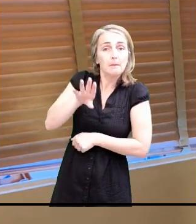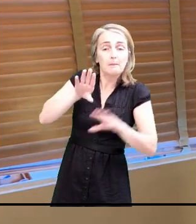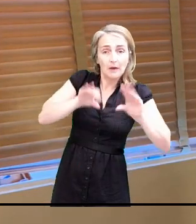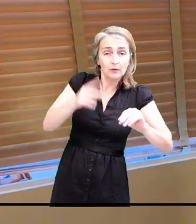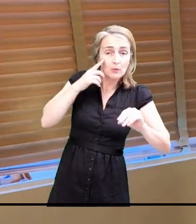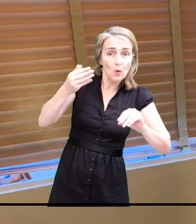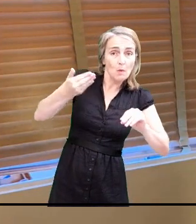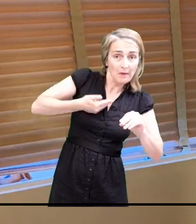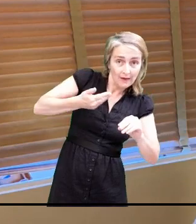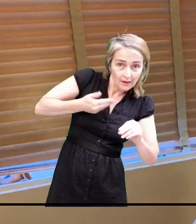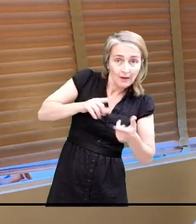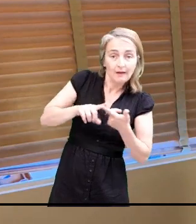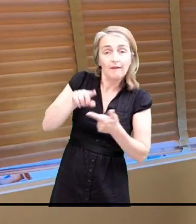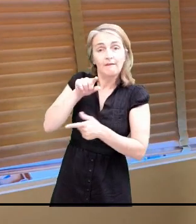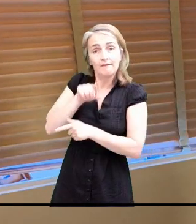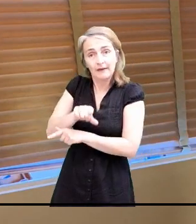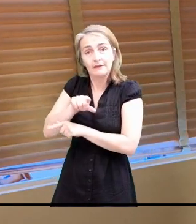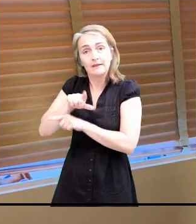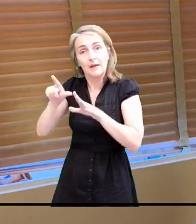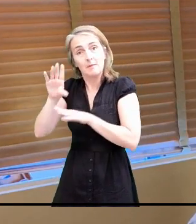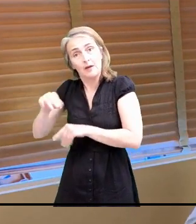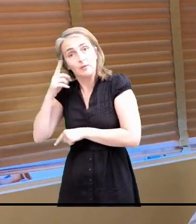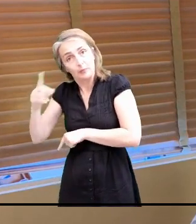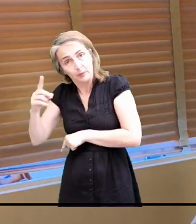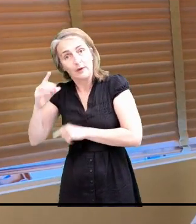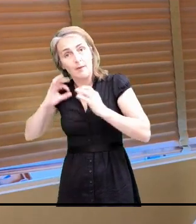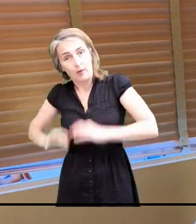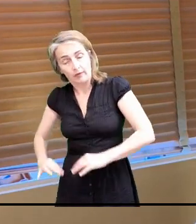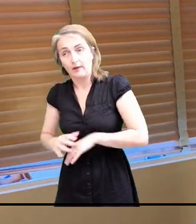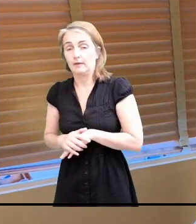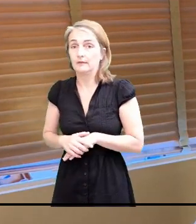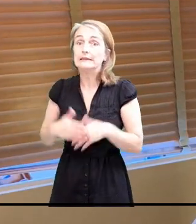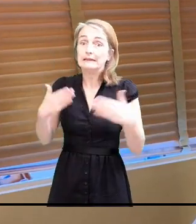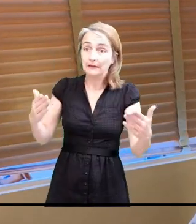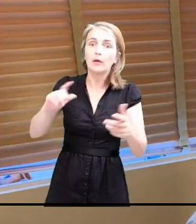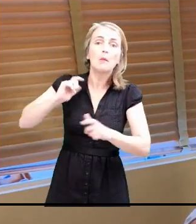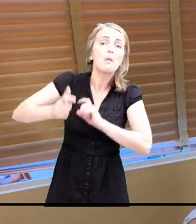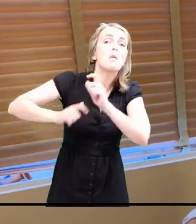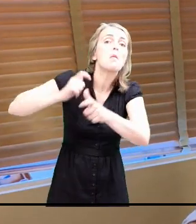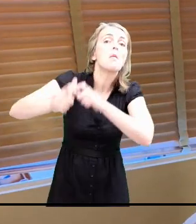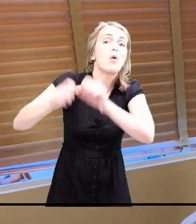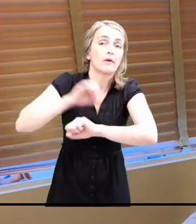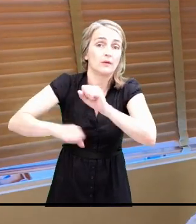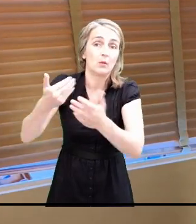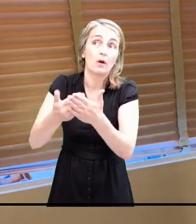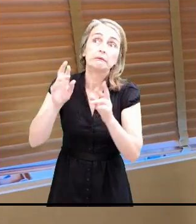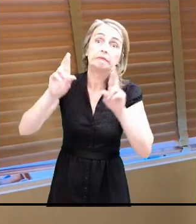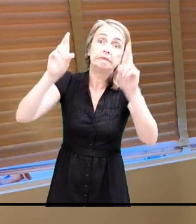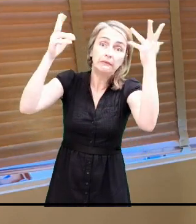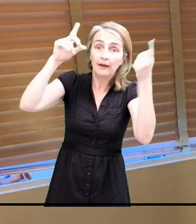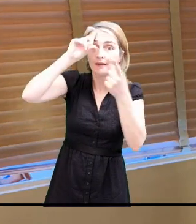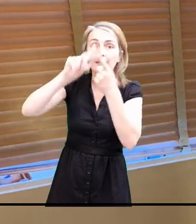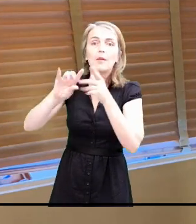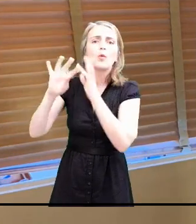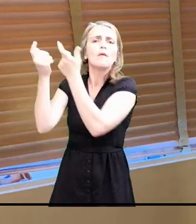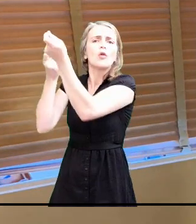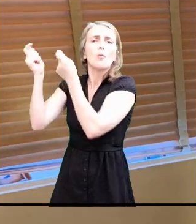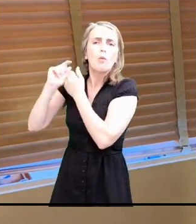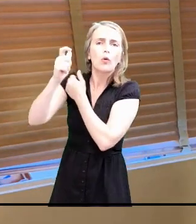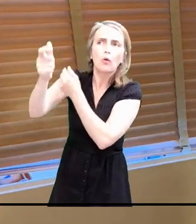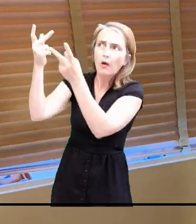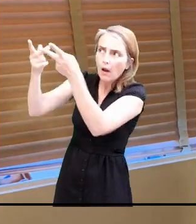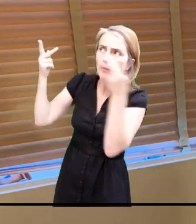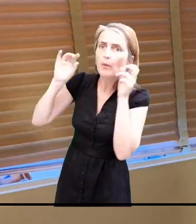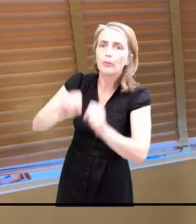27 places d'élémentaire. Et on fera ça toutes les semaines. Et j'espère que les protocoles nous permettront d'augmenter le nombre d'enfants reçus le mercredi.